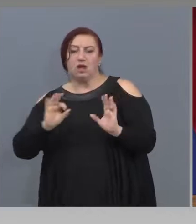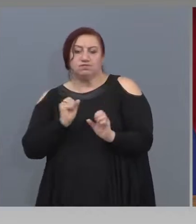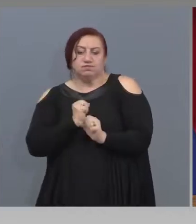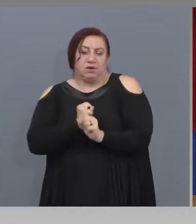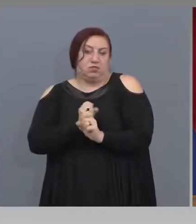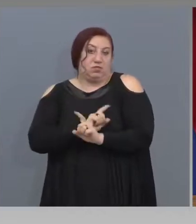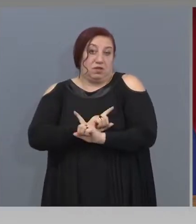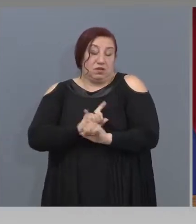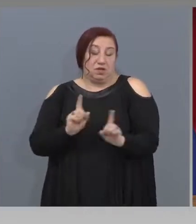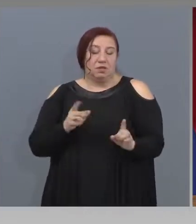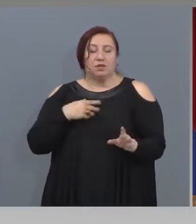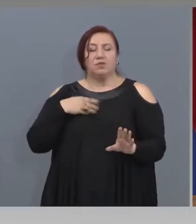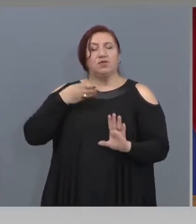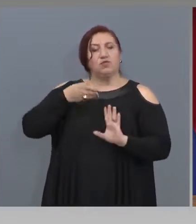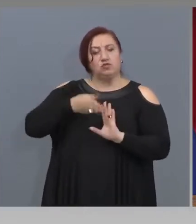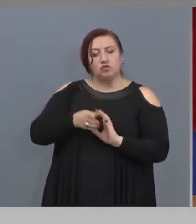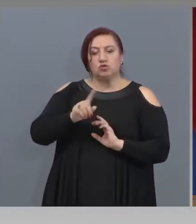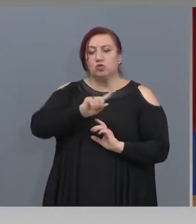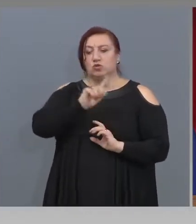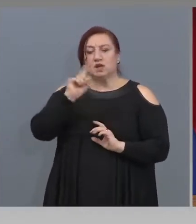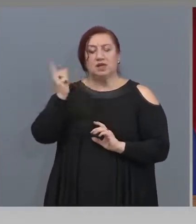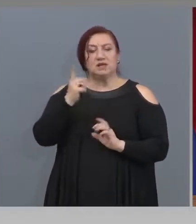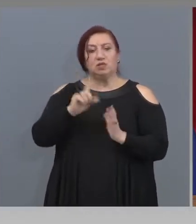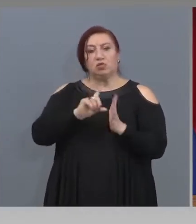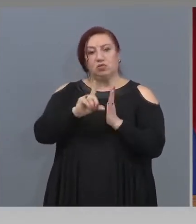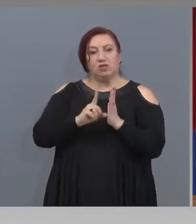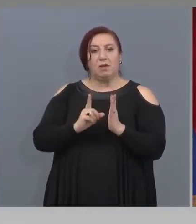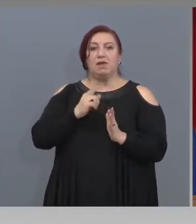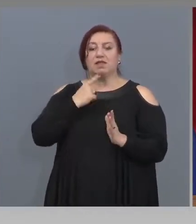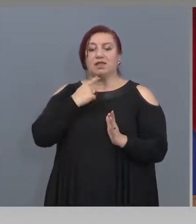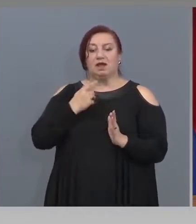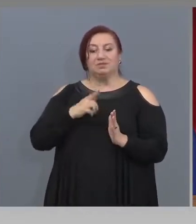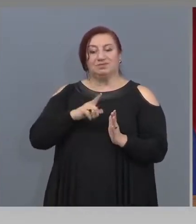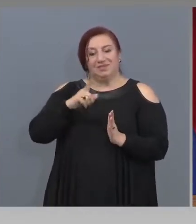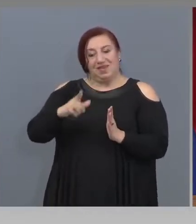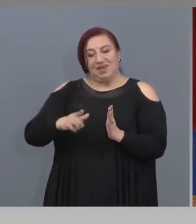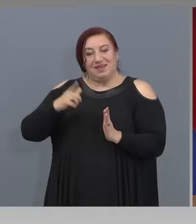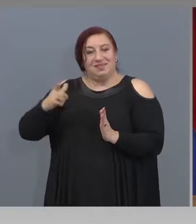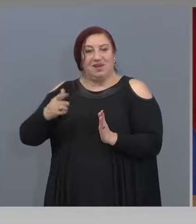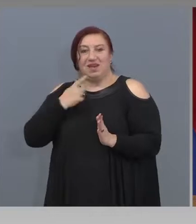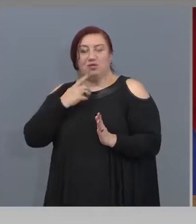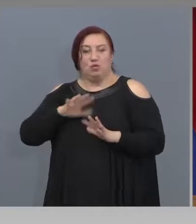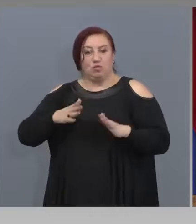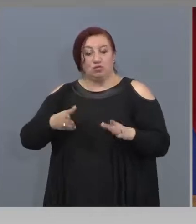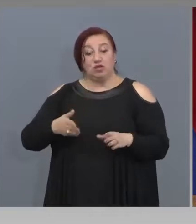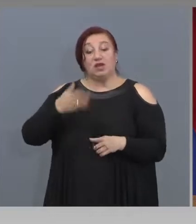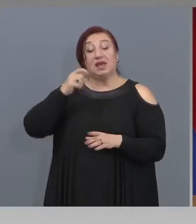Включително и не само по време на извареното положение, и до 6 месеца след него.